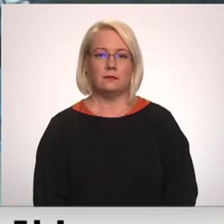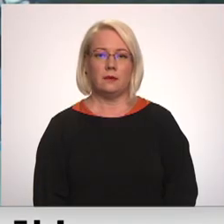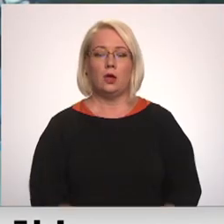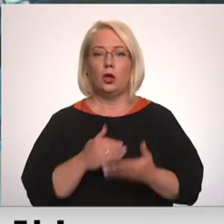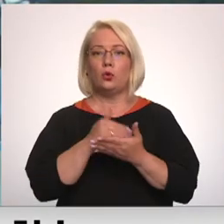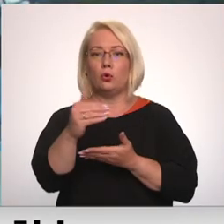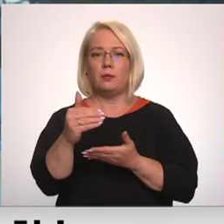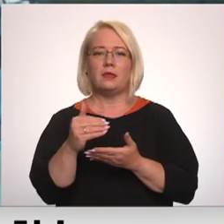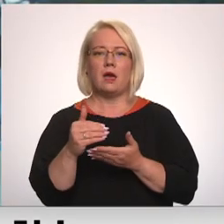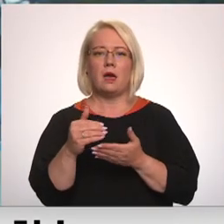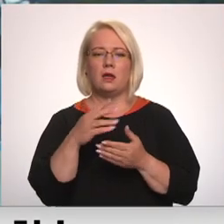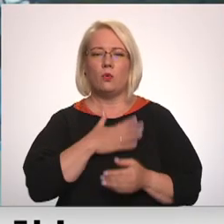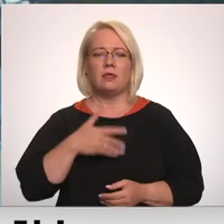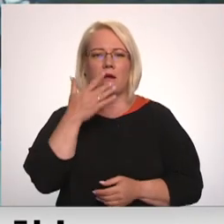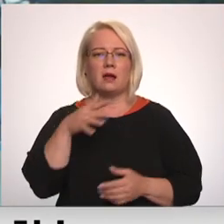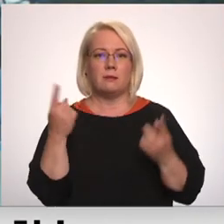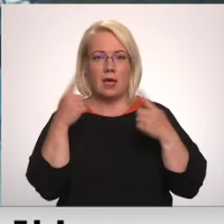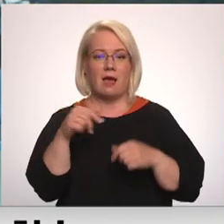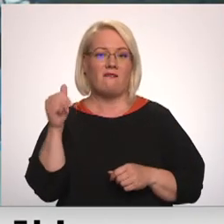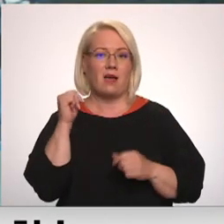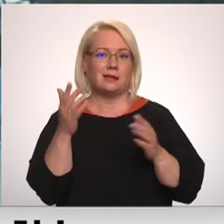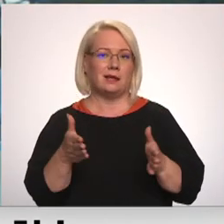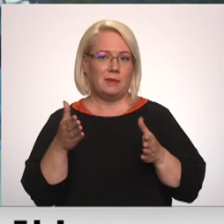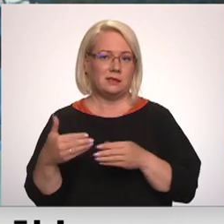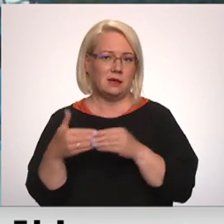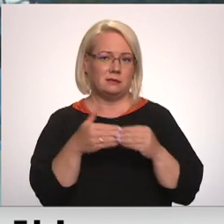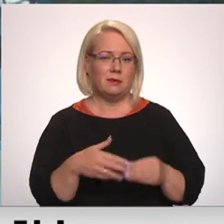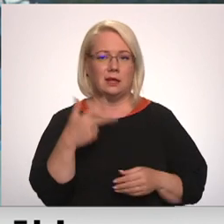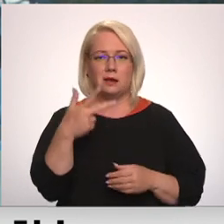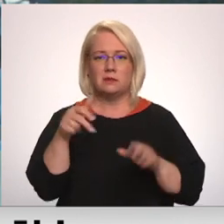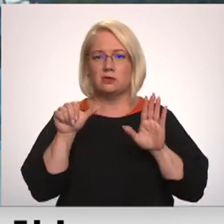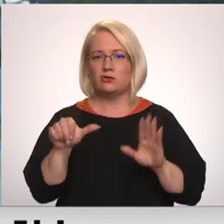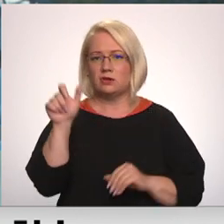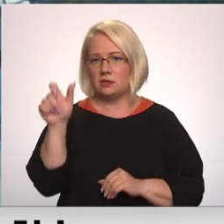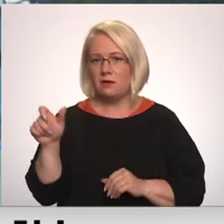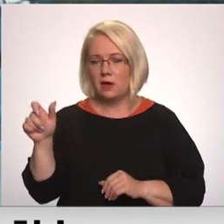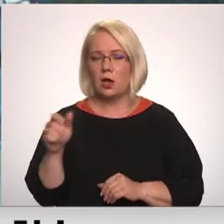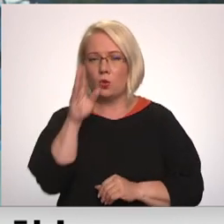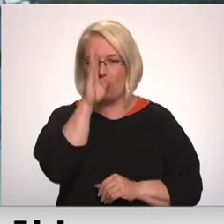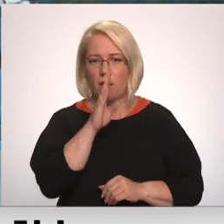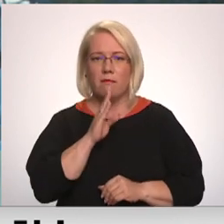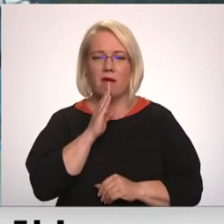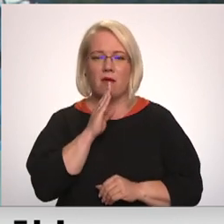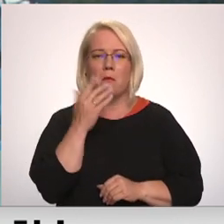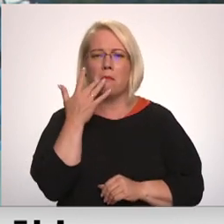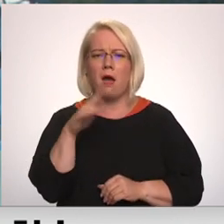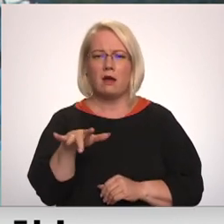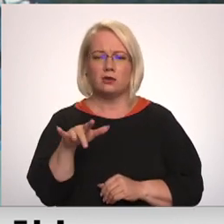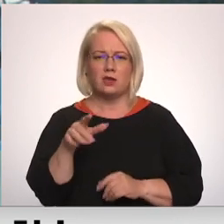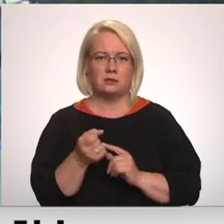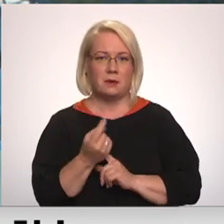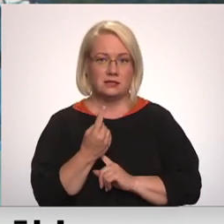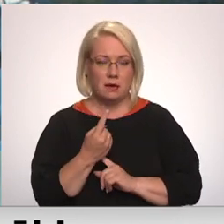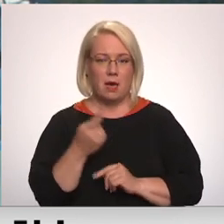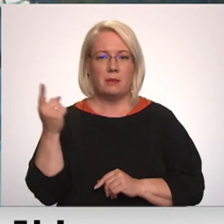Turpinoties ekstremāli karstējām laikām vakar slimnīcās nogādāti 36 cilvēki ar nopietnām pārkaršanas pazīmēm.